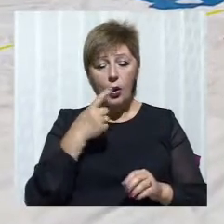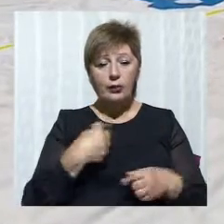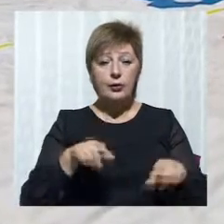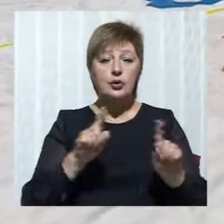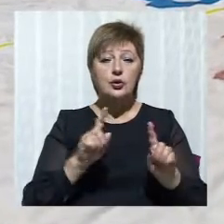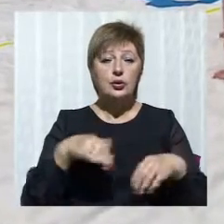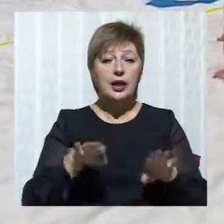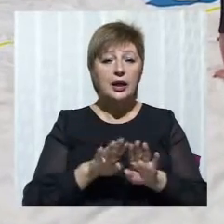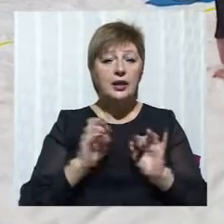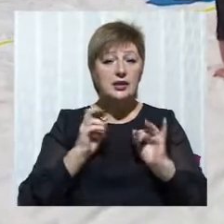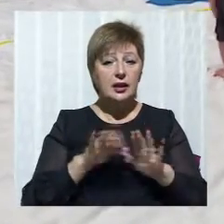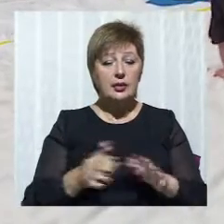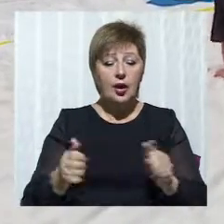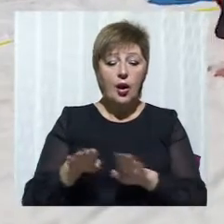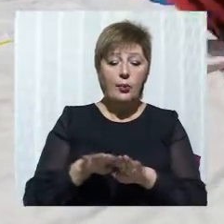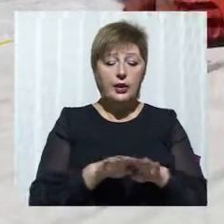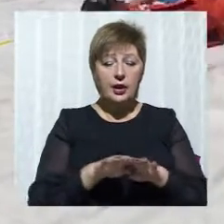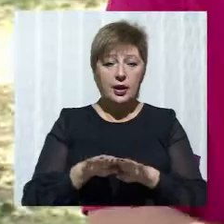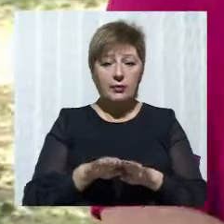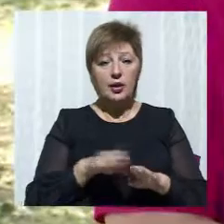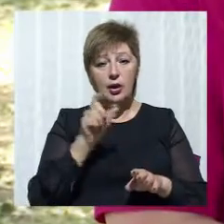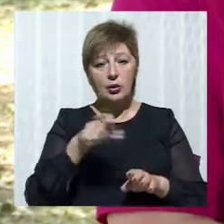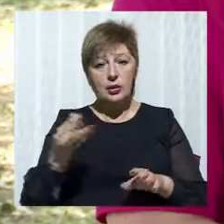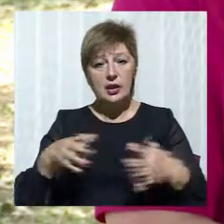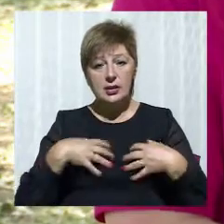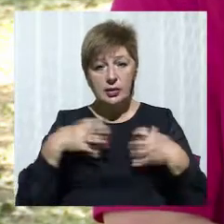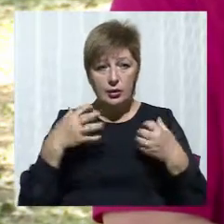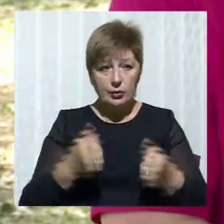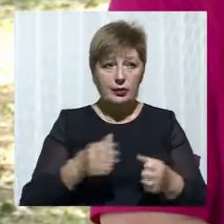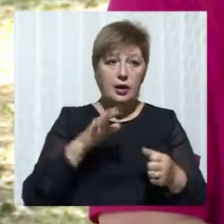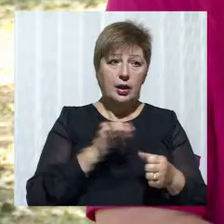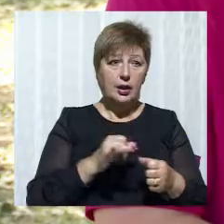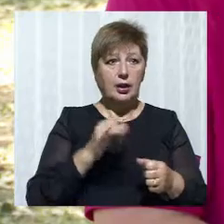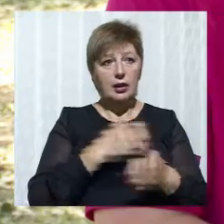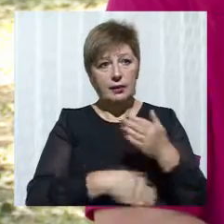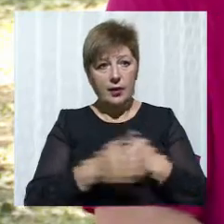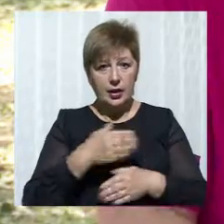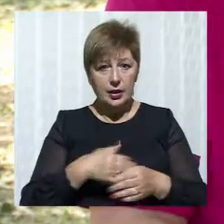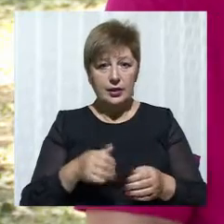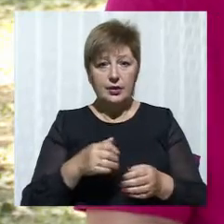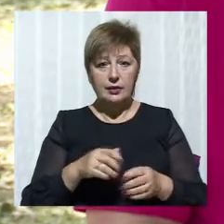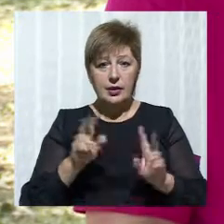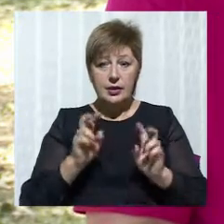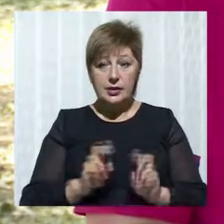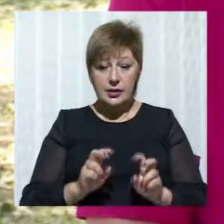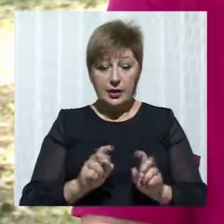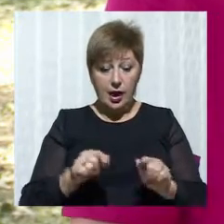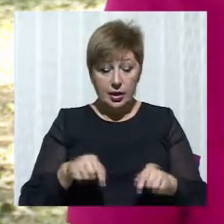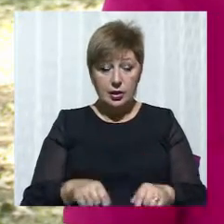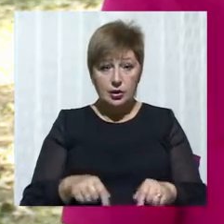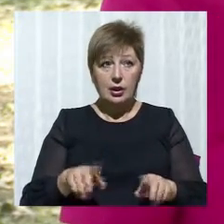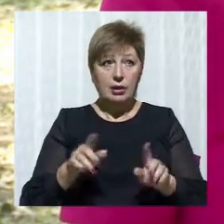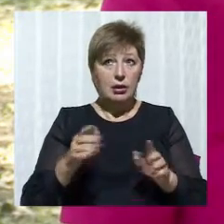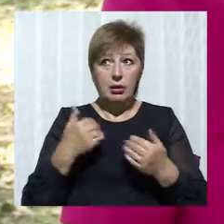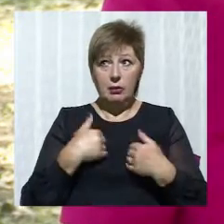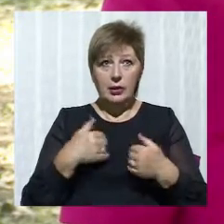захід прирівнює можливість людей з інвалідністю та без. Ти сідаєш на паркет і в тебе ж такі самі можливості, як і в